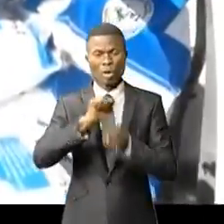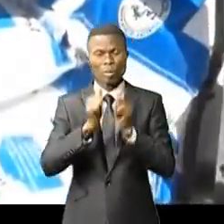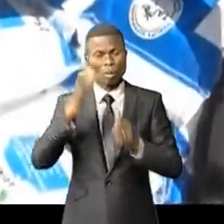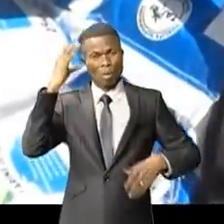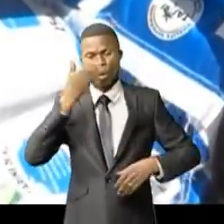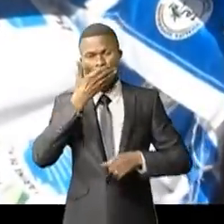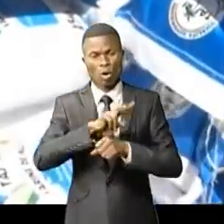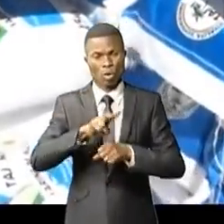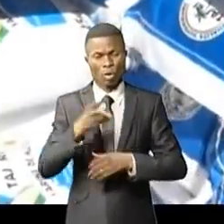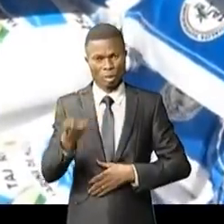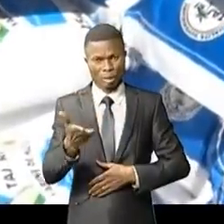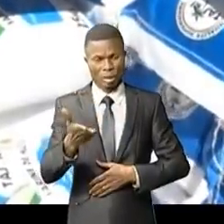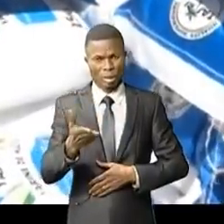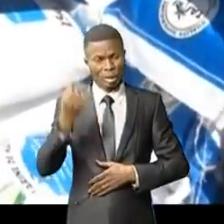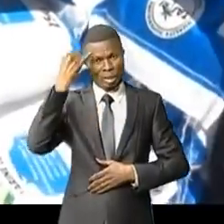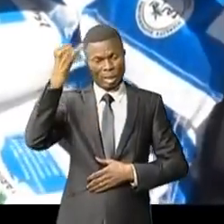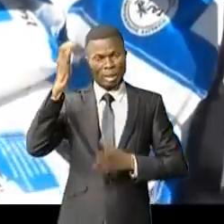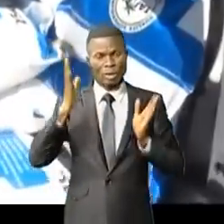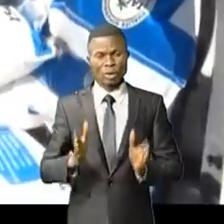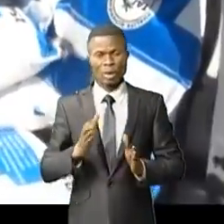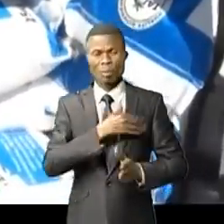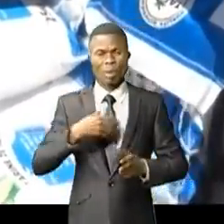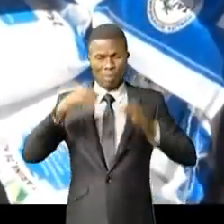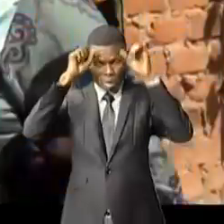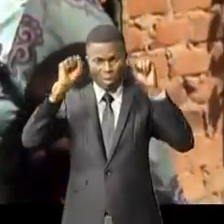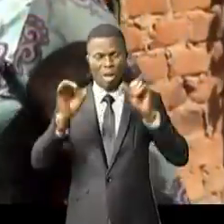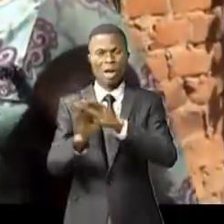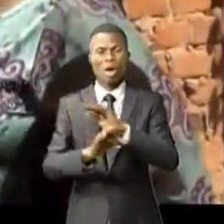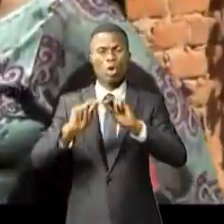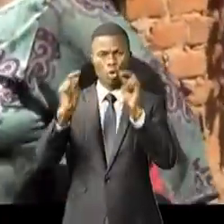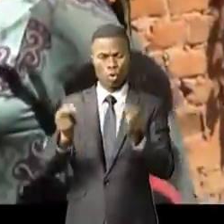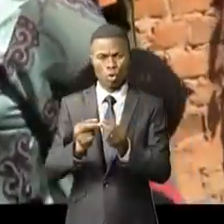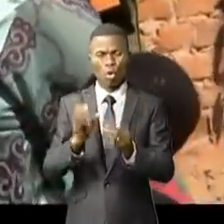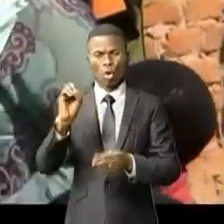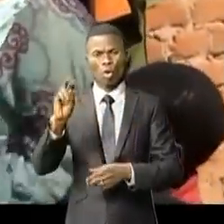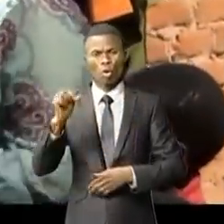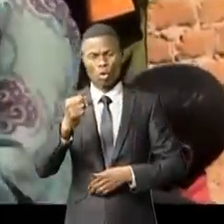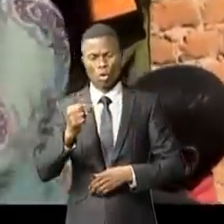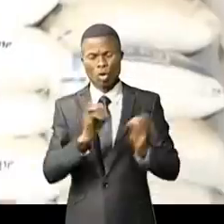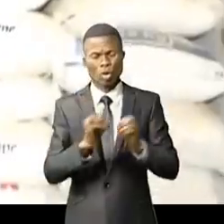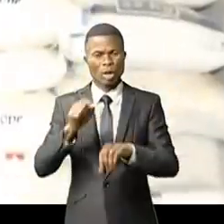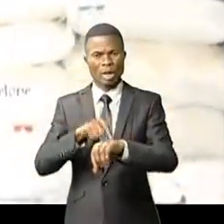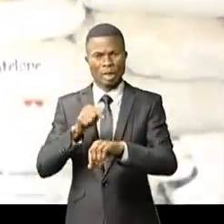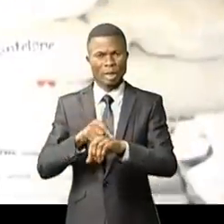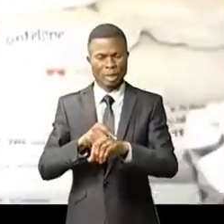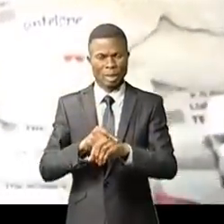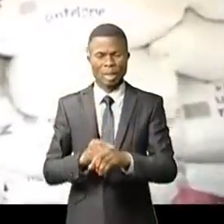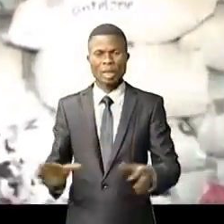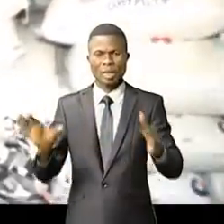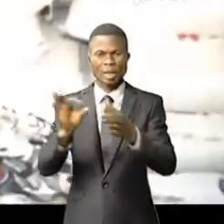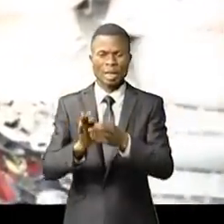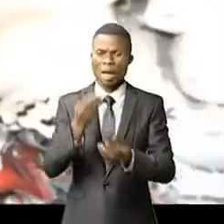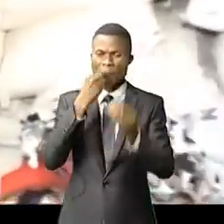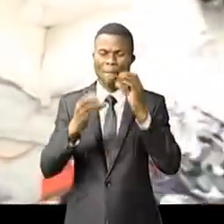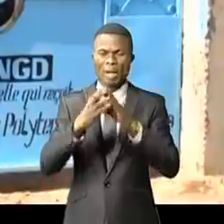pandémie du coronavirus, l'initiatrice et présidente de cette fondation s'est organisée et a trouvé du temps pour aller communier avec les